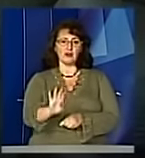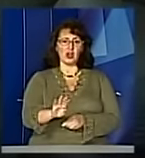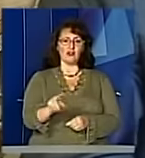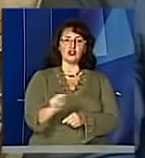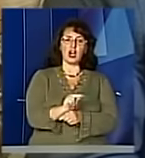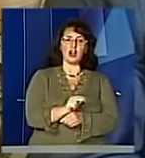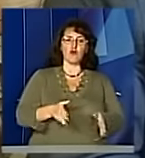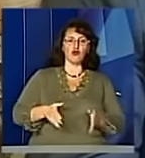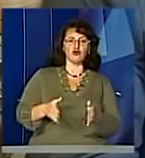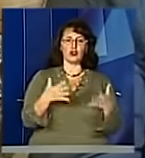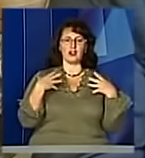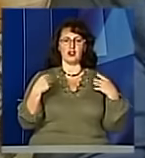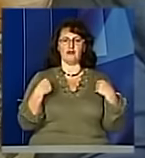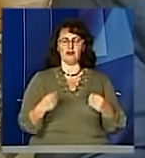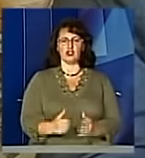доріг Львівщини.